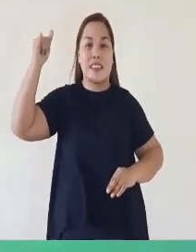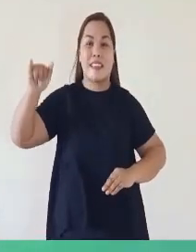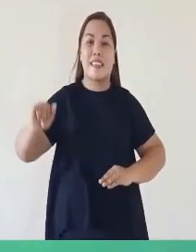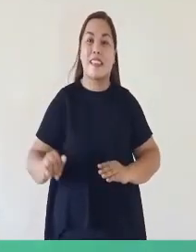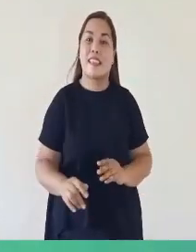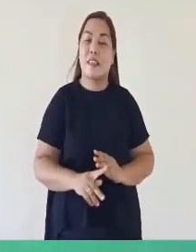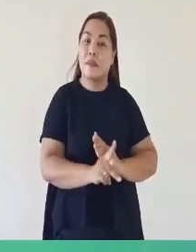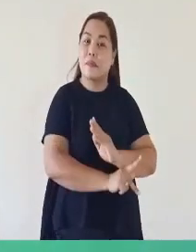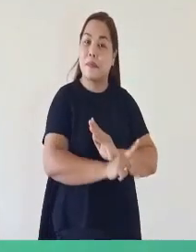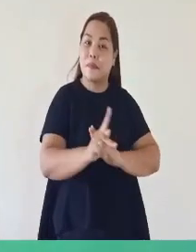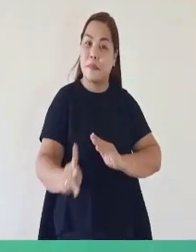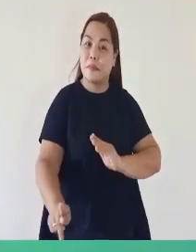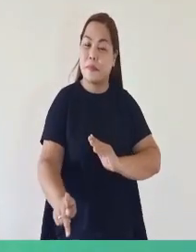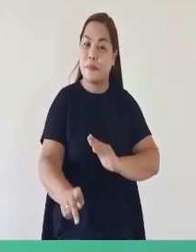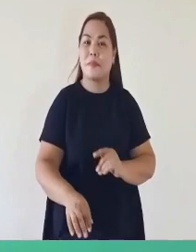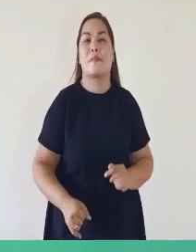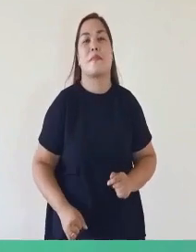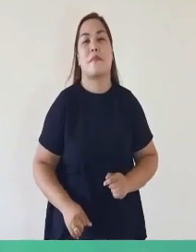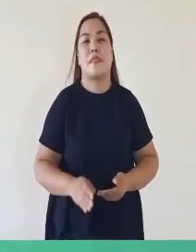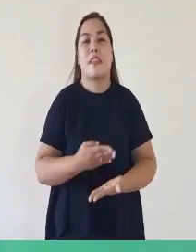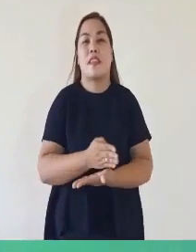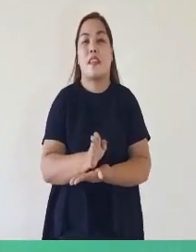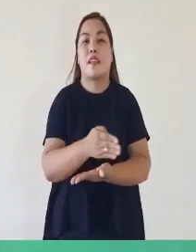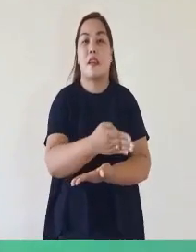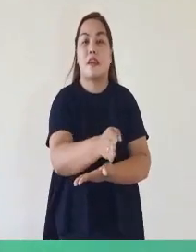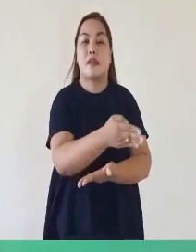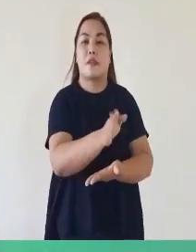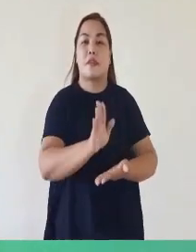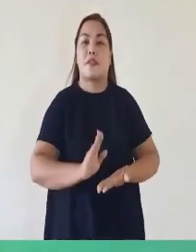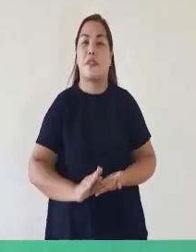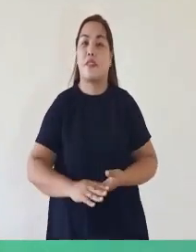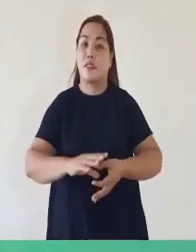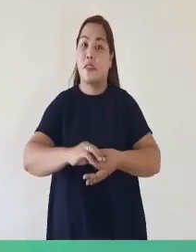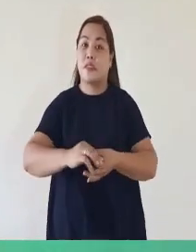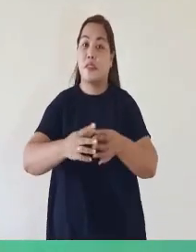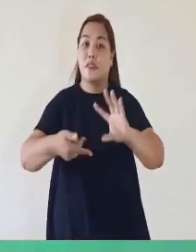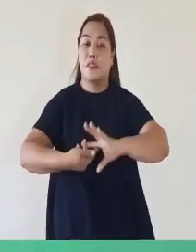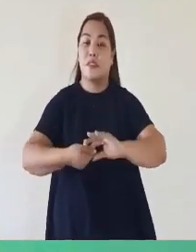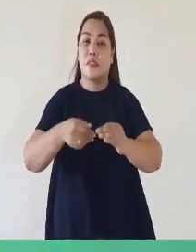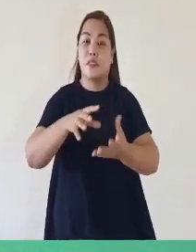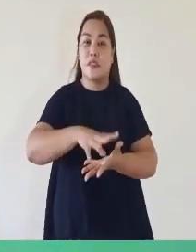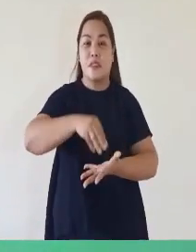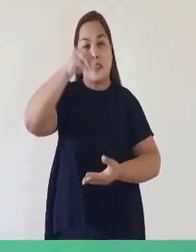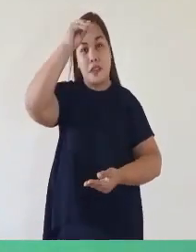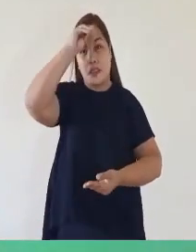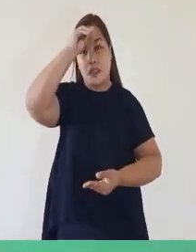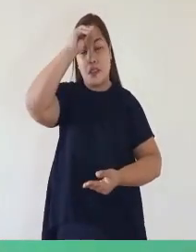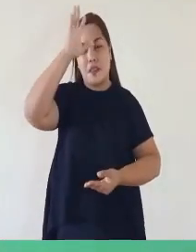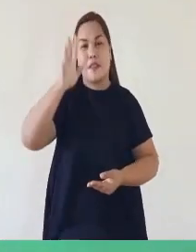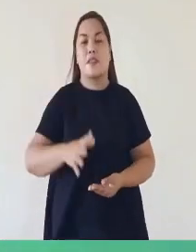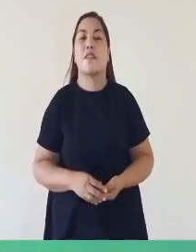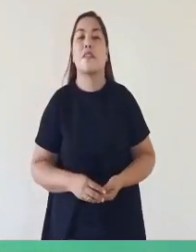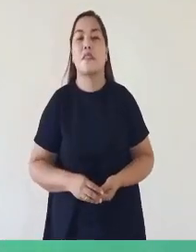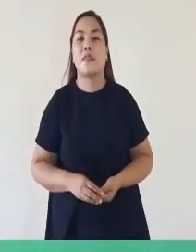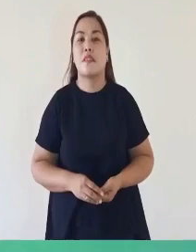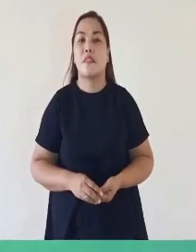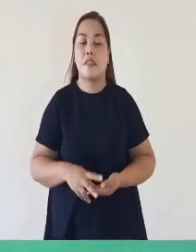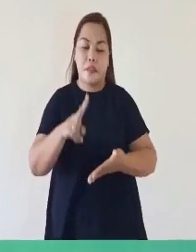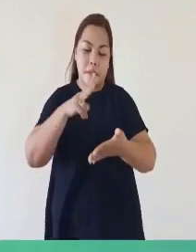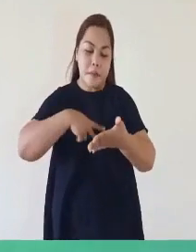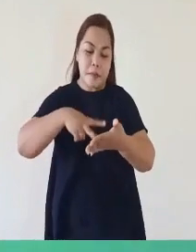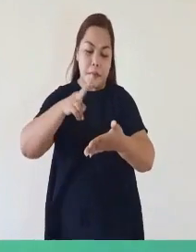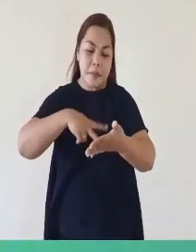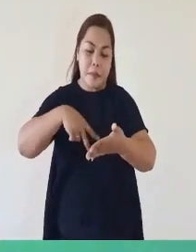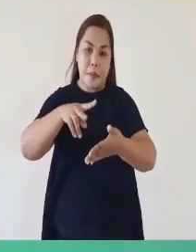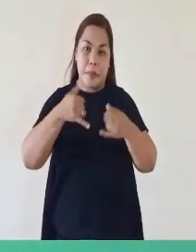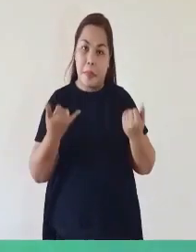Divisyon ng Angilas City Ang maghahatid sa inyo Ng mga kwentong kapukulutan ng aral Ang babasahin ko